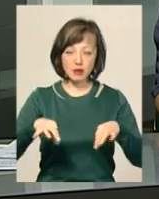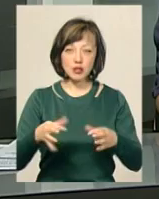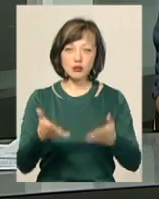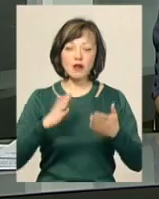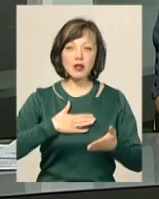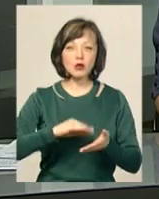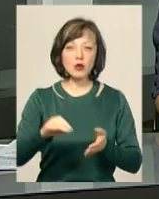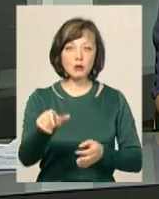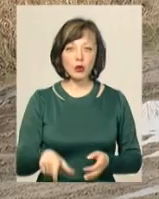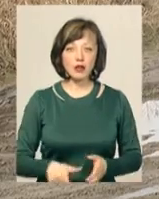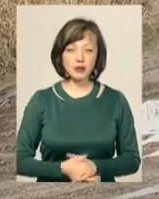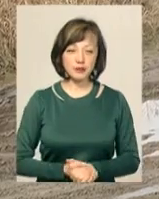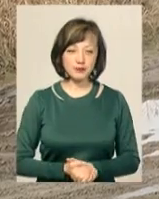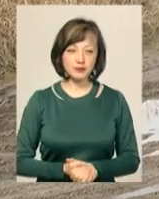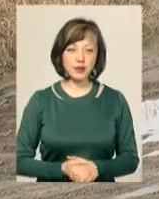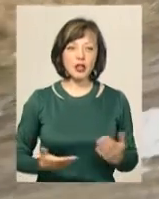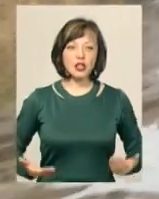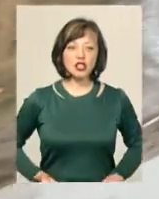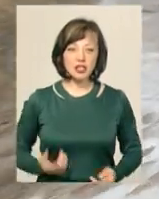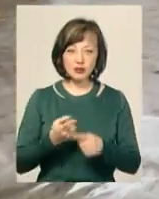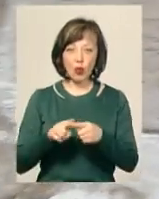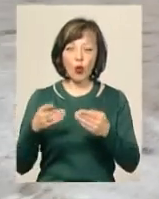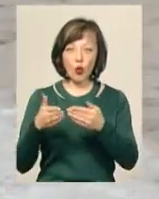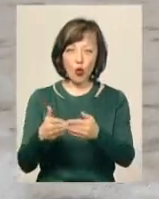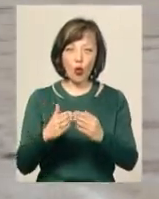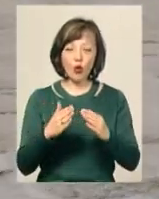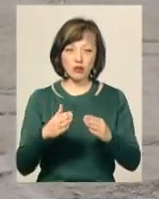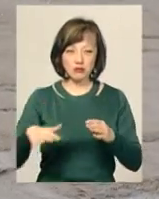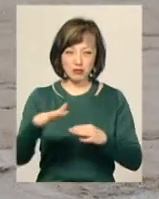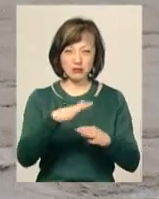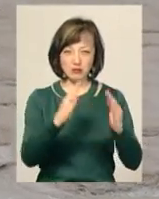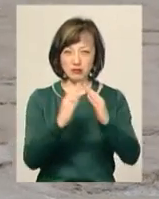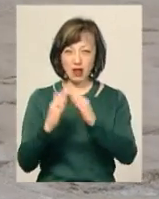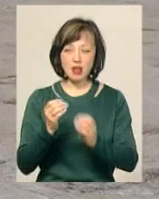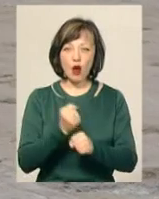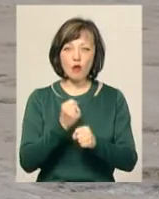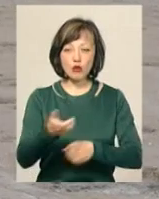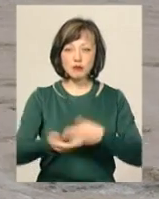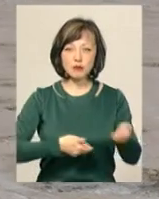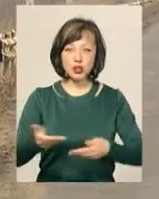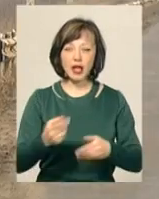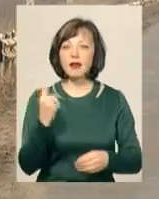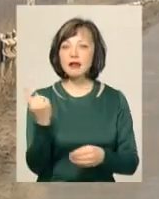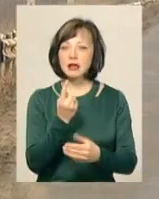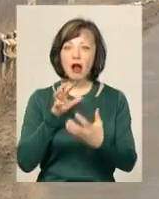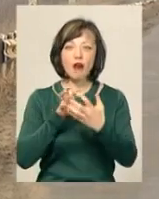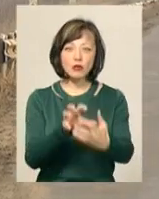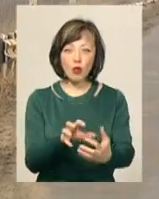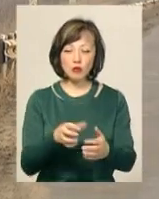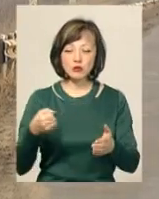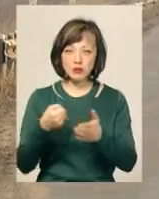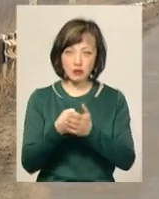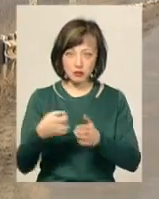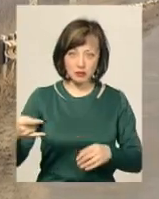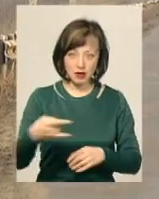'ясував Юрій Курочка. Жителька хутора Швейцарія Оксана Марчук на роботу майже щодня добирається пішки. Каже, єдиний автобус, який під'їжджає до